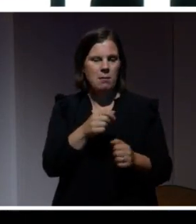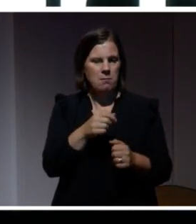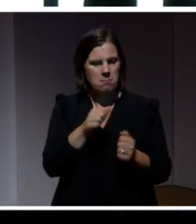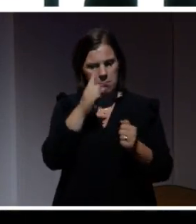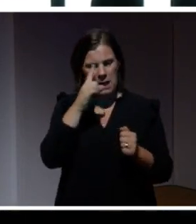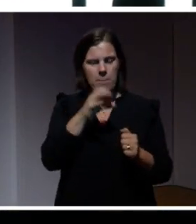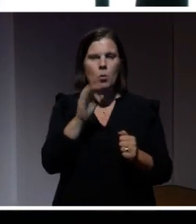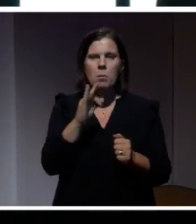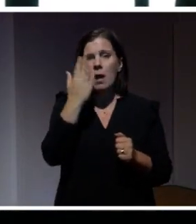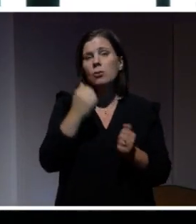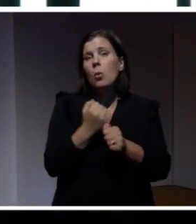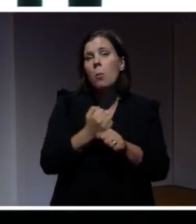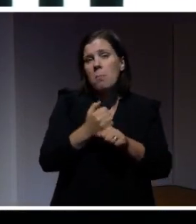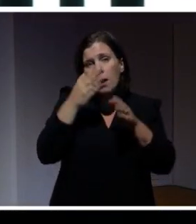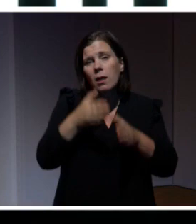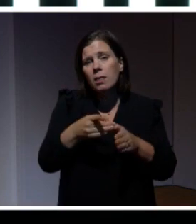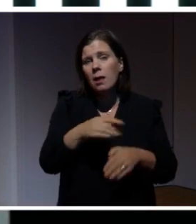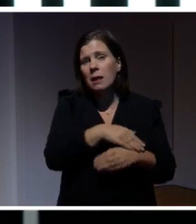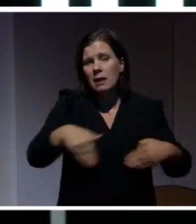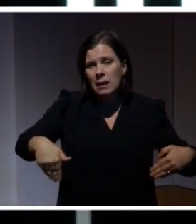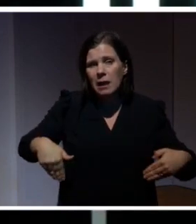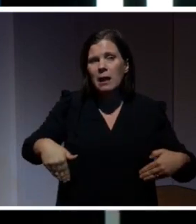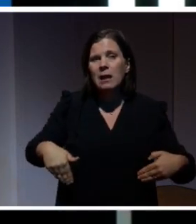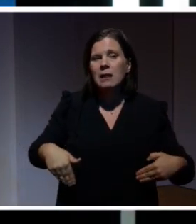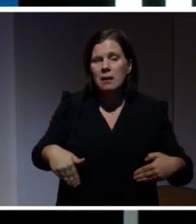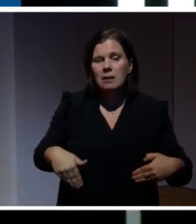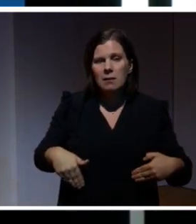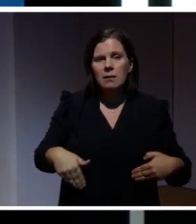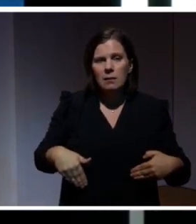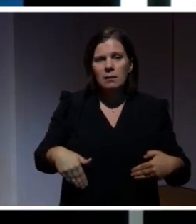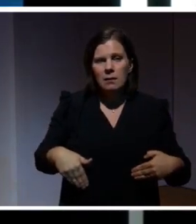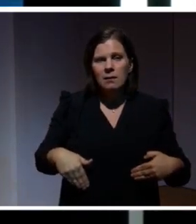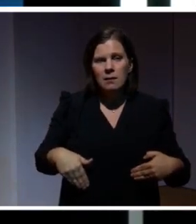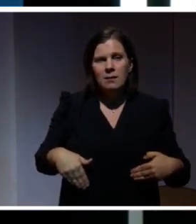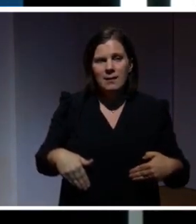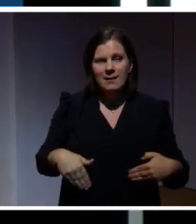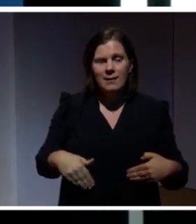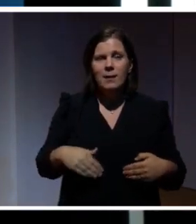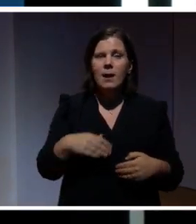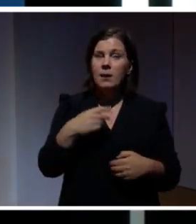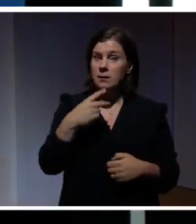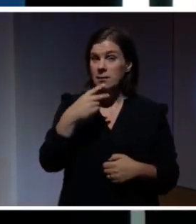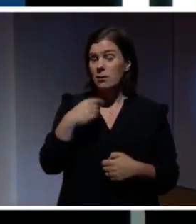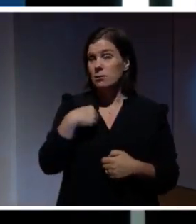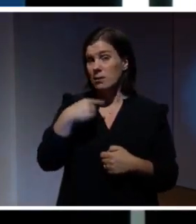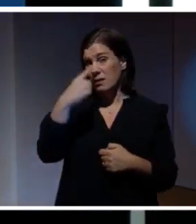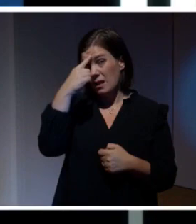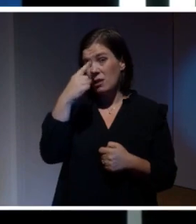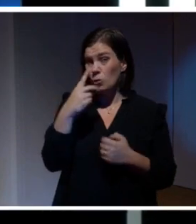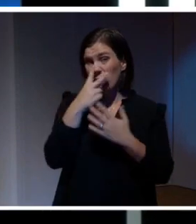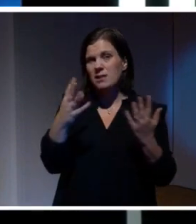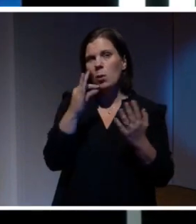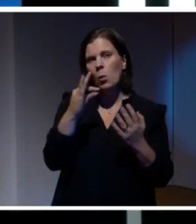och hur man kan jobba med det. Och här tänkte jag bara illustrera ungefär vad det här går ut på.